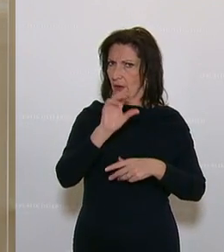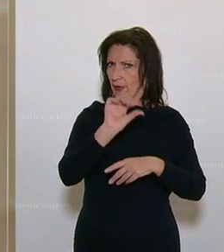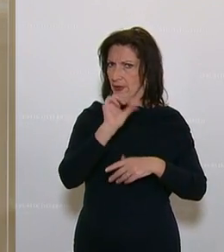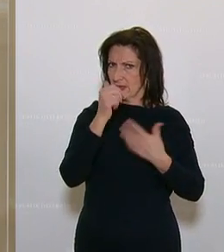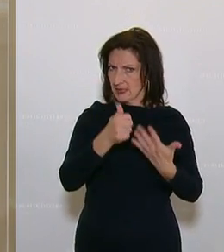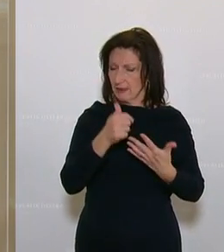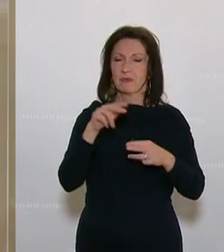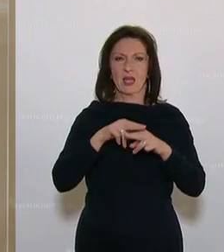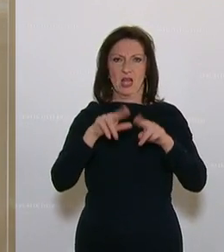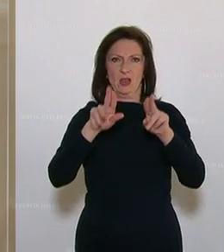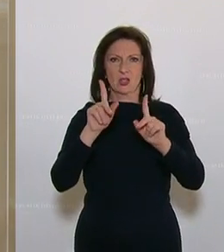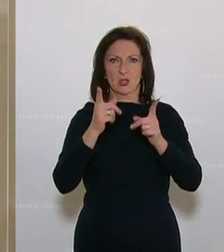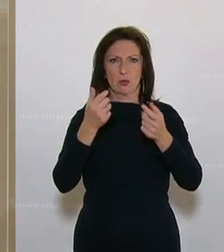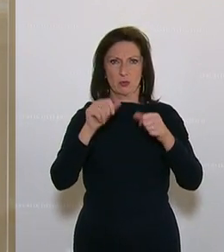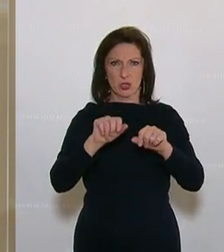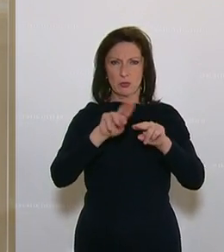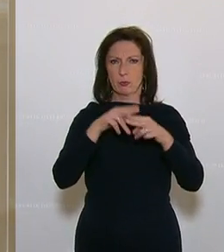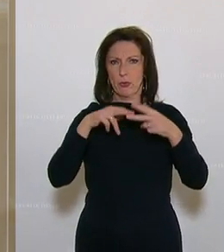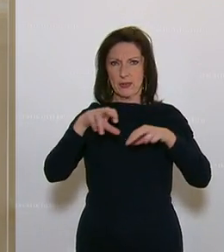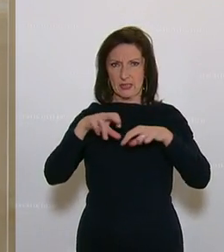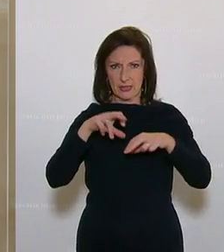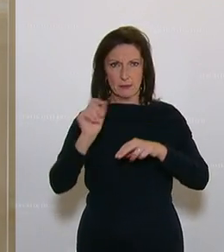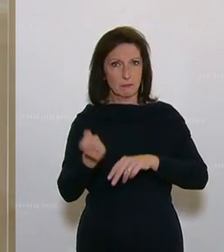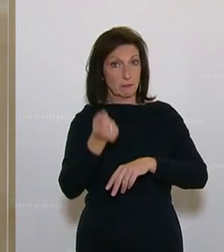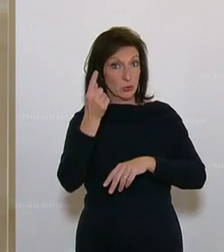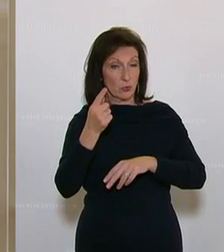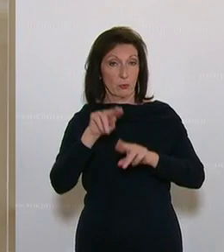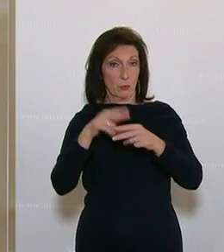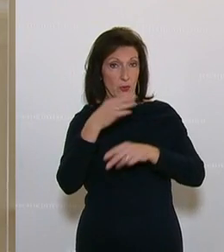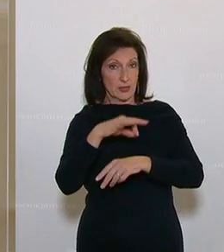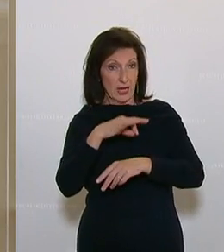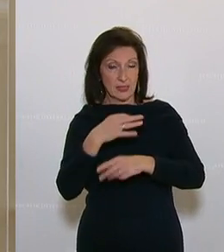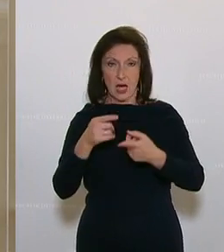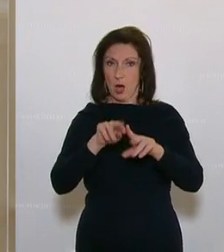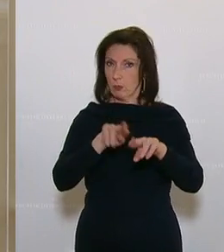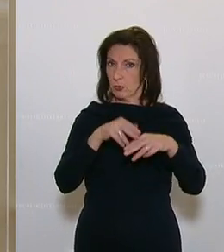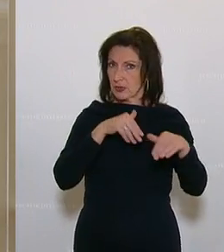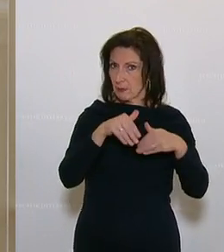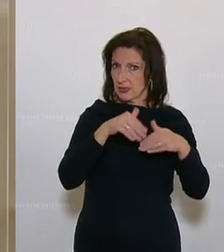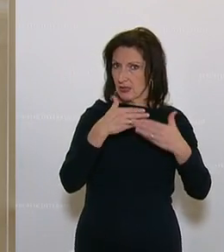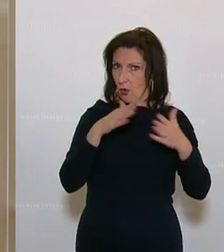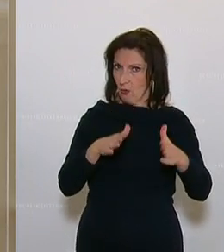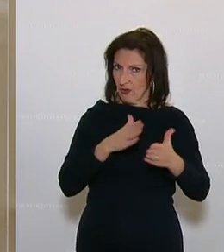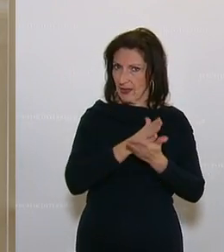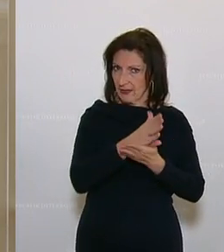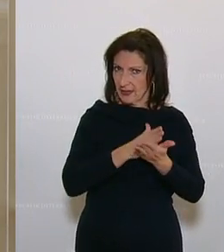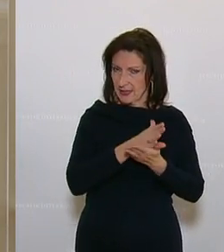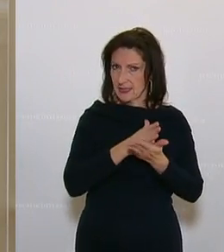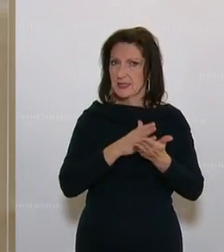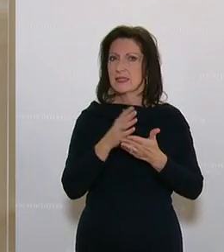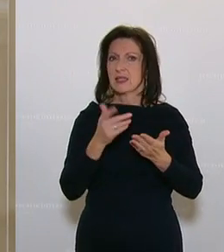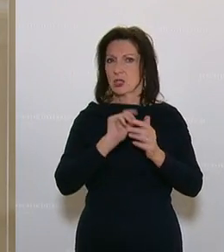Der Nationalrat wolle beschließen, die Bundesregierung, insbesondere der Bundeskanzler sowie der Bundesminister für öffentlichen Dienst